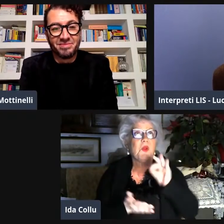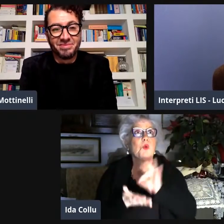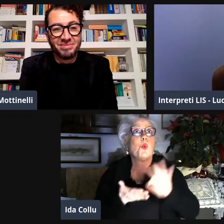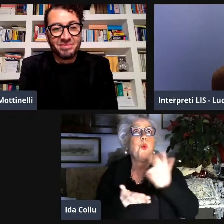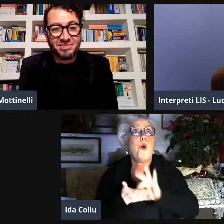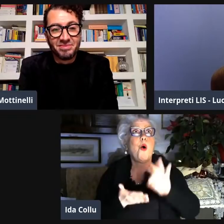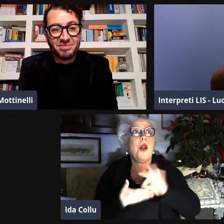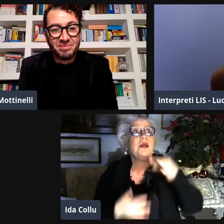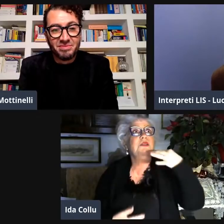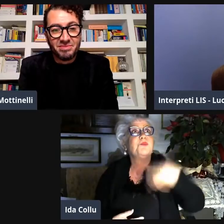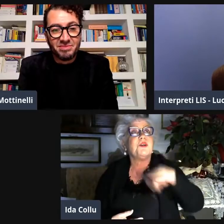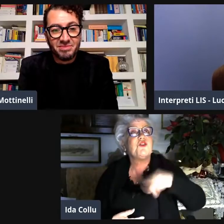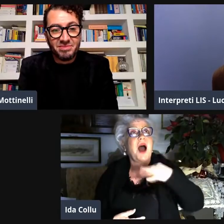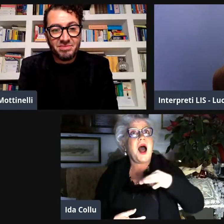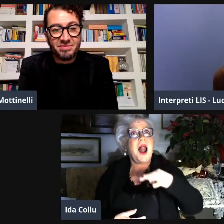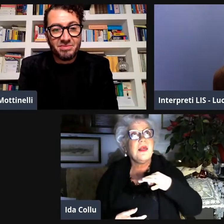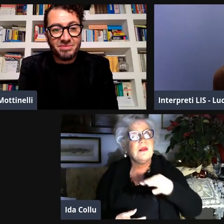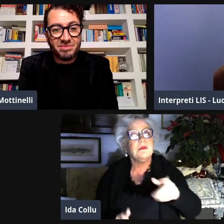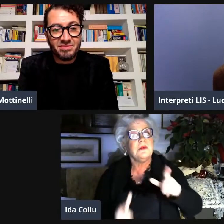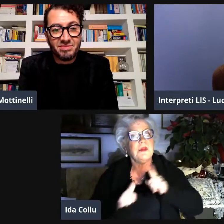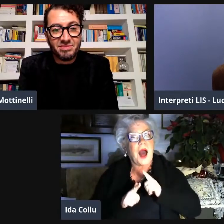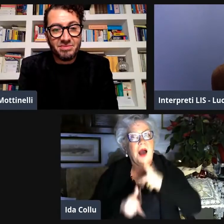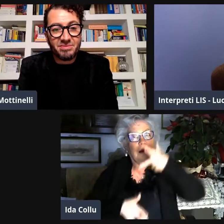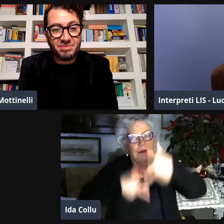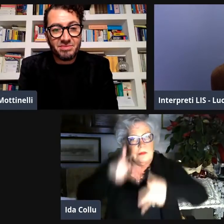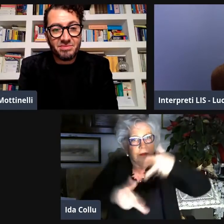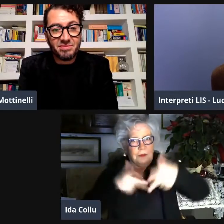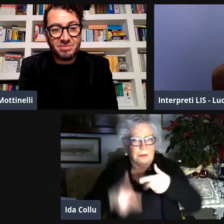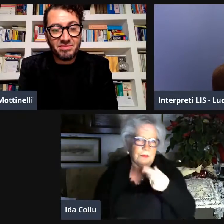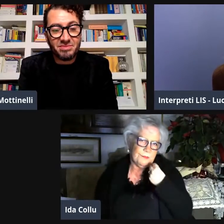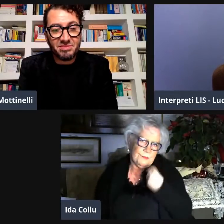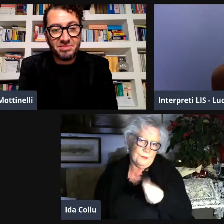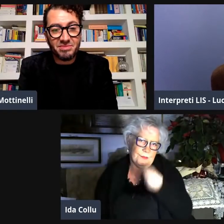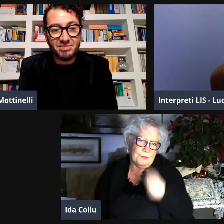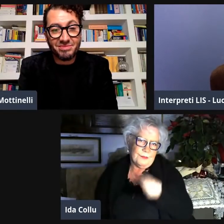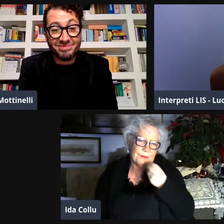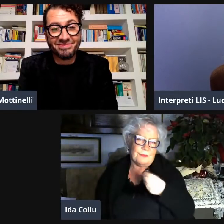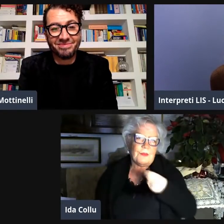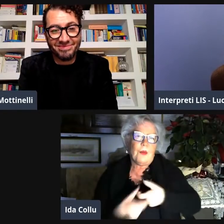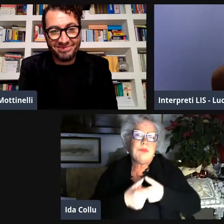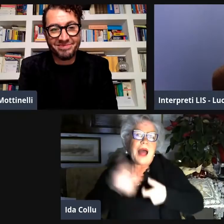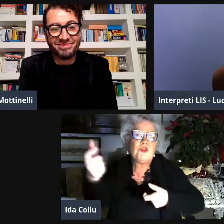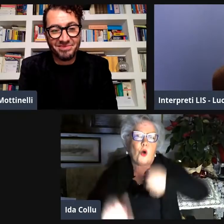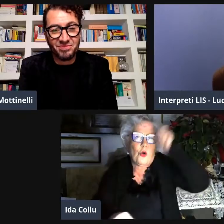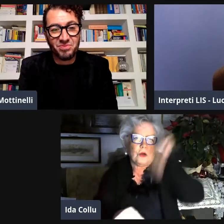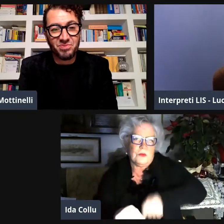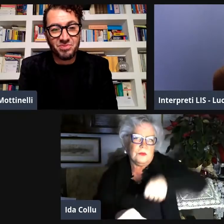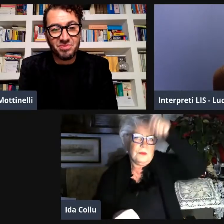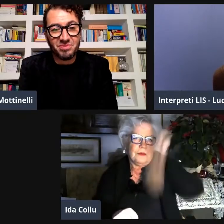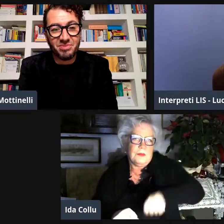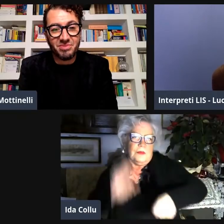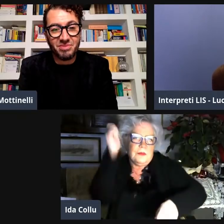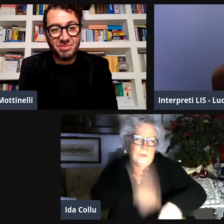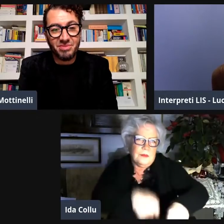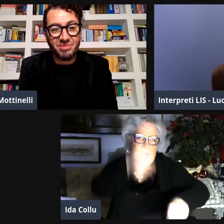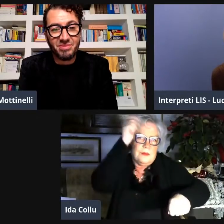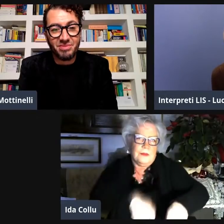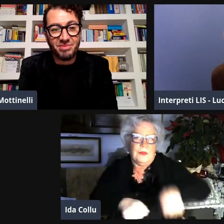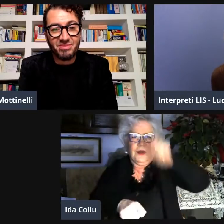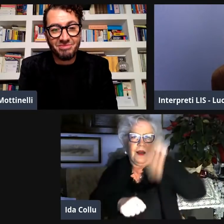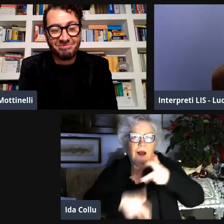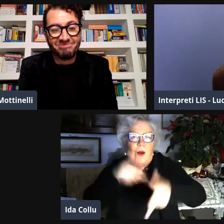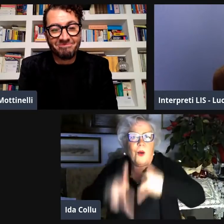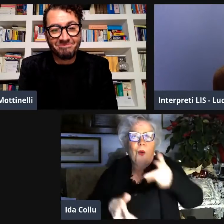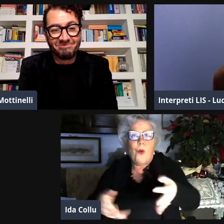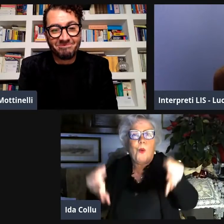mi hanno insegnato. E ai tempi si pensava che appunto fosse una scuola speciale. Ma in realtà